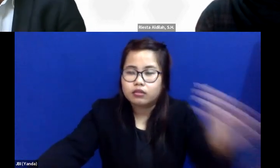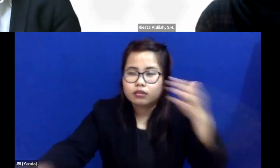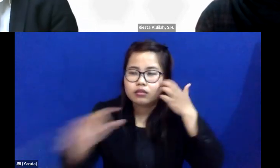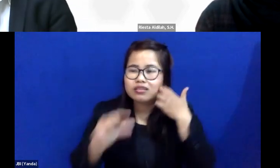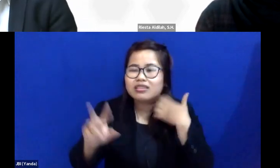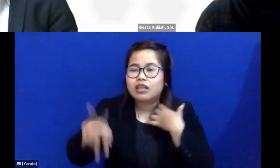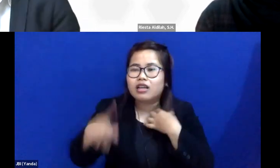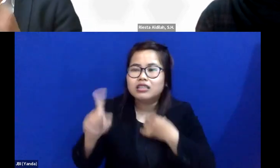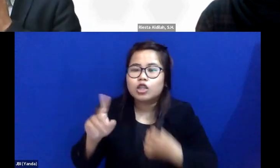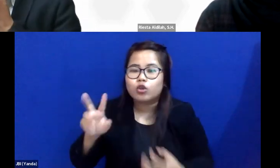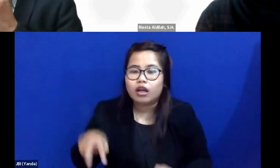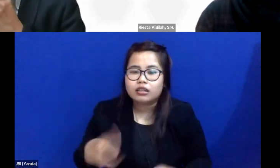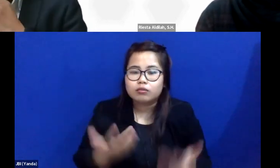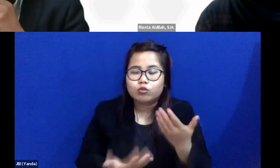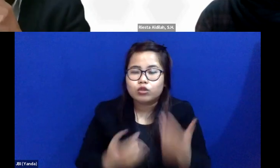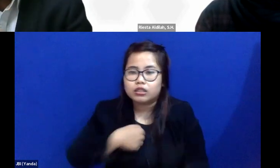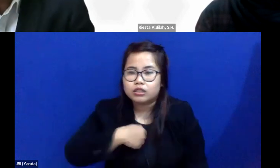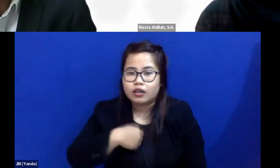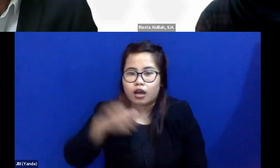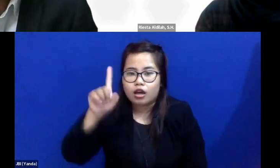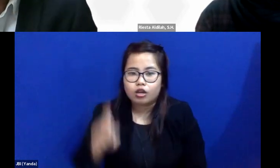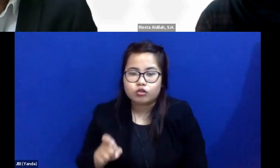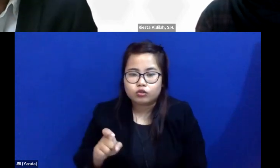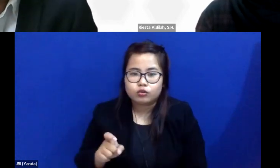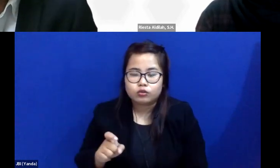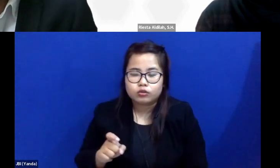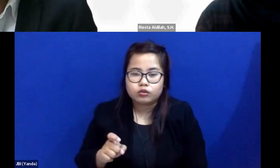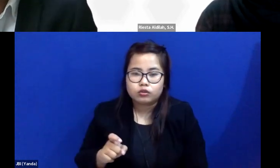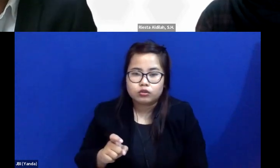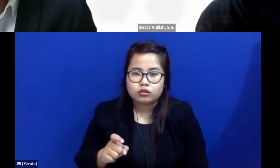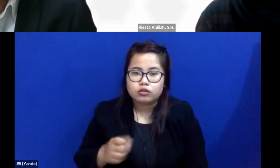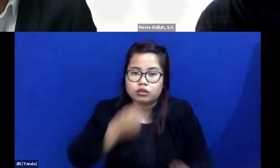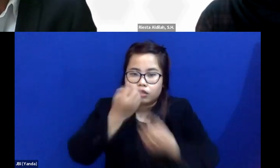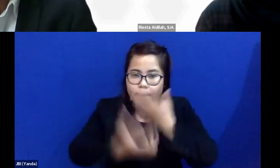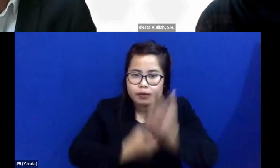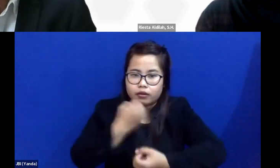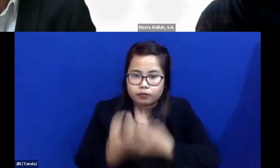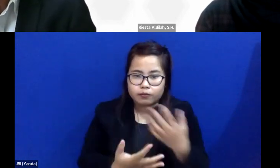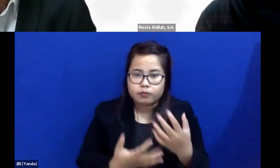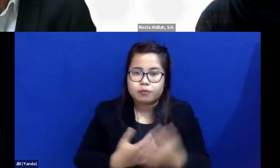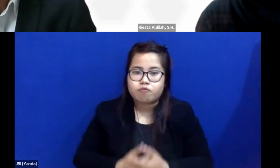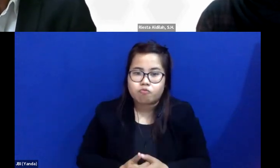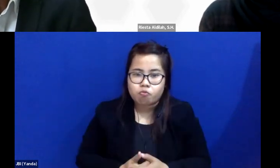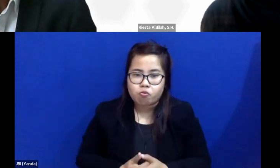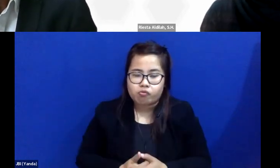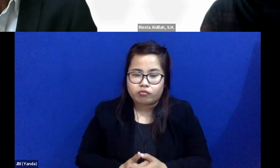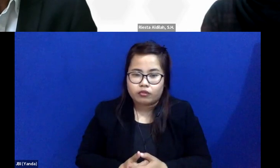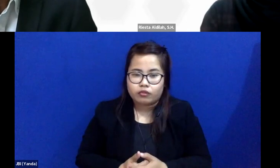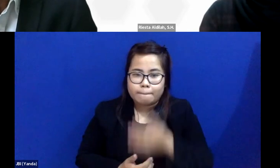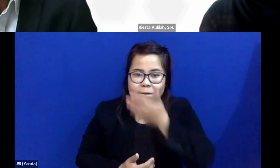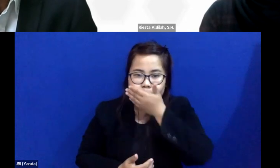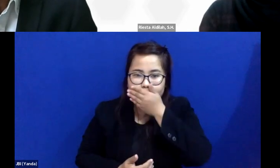satu lagi yang saya perlu sampaikan bahwa